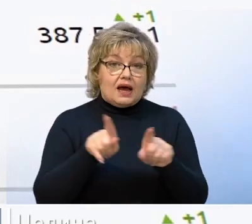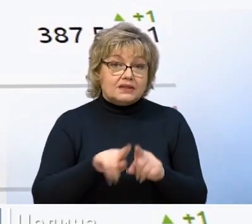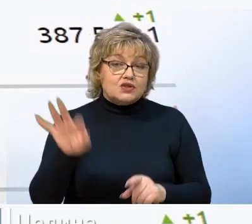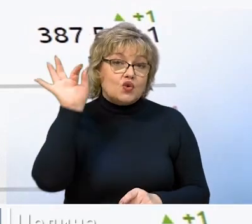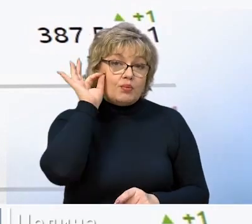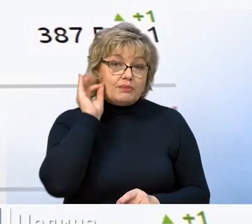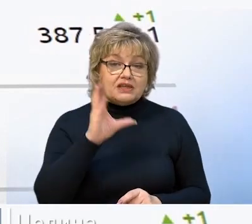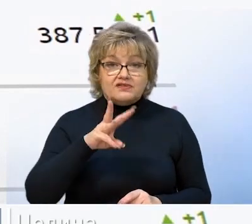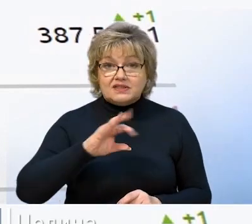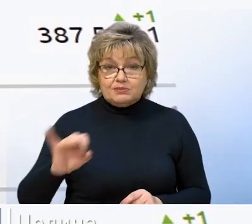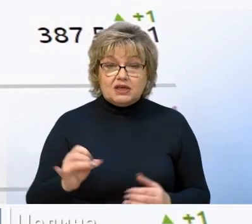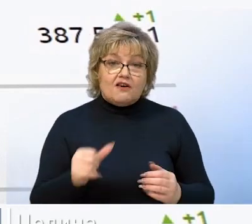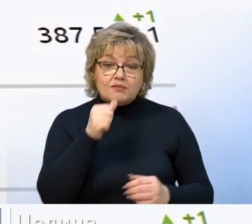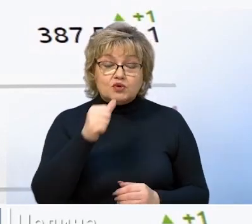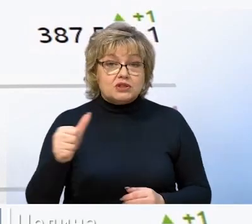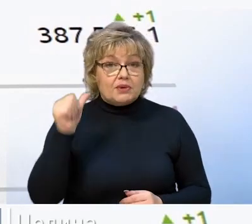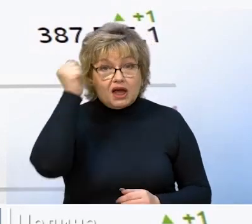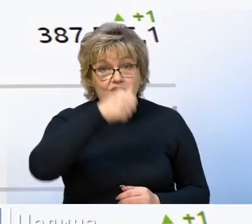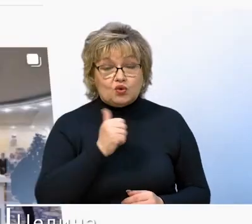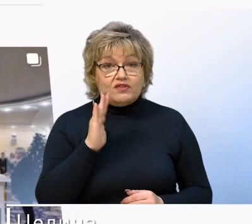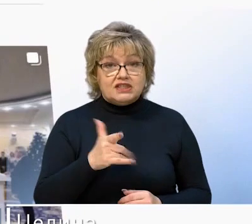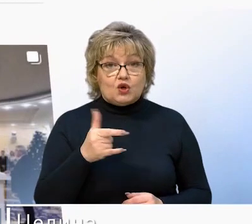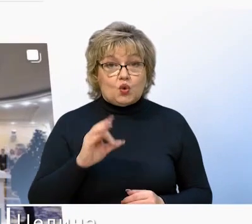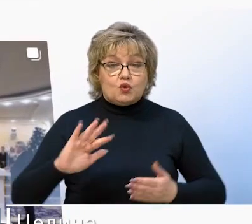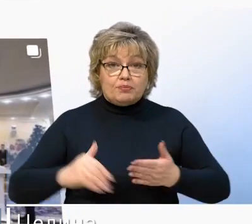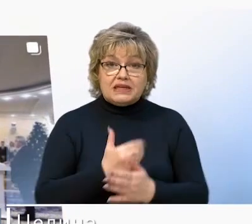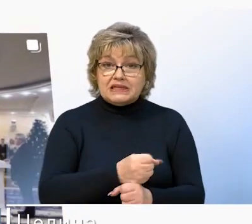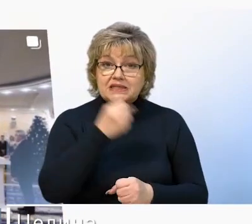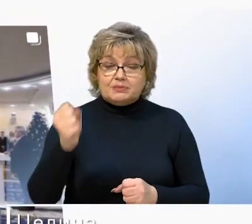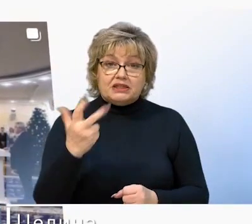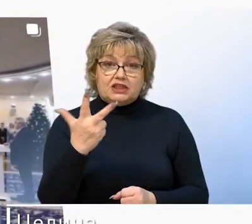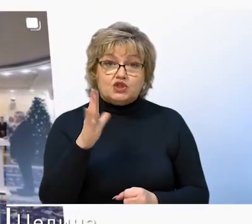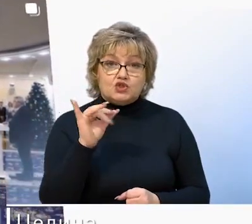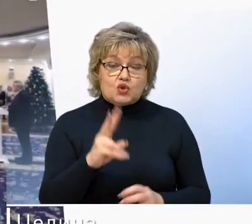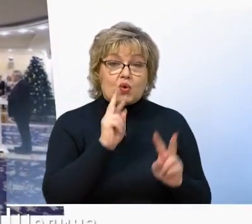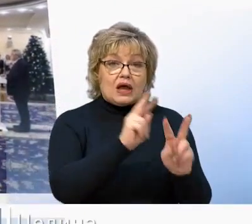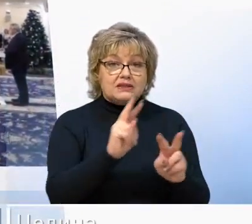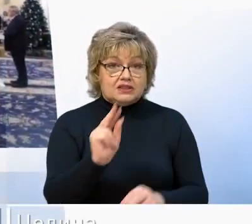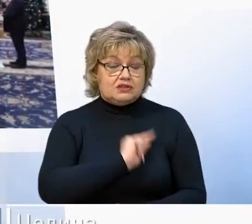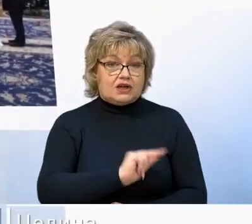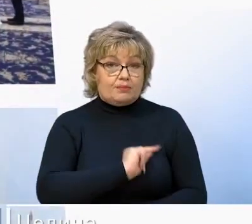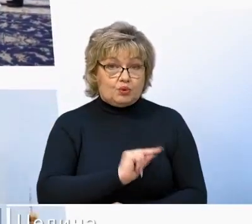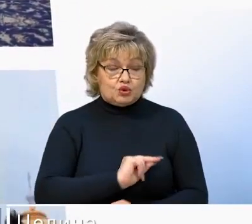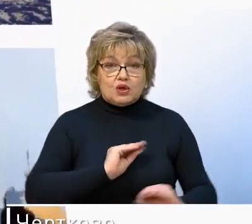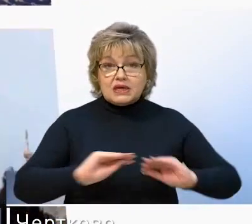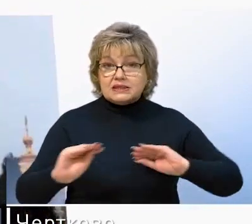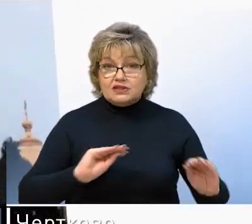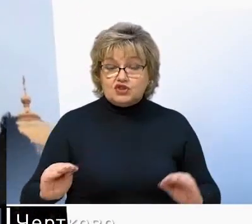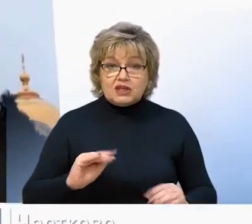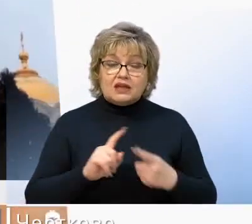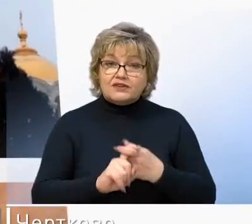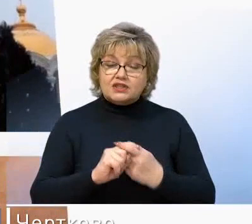упоминаний в СМИ. В минувшем году Василий Голубев был переизбран на третий срок. Он контролировал работу и оснащение